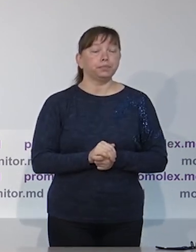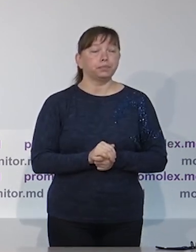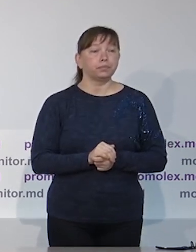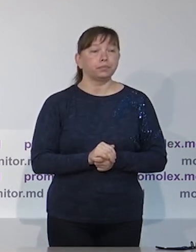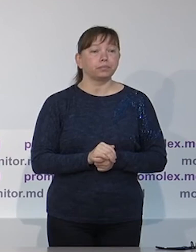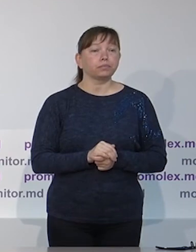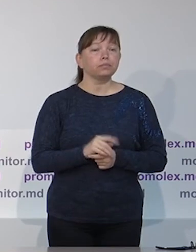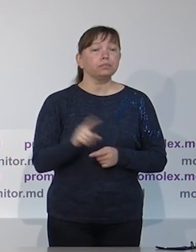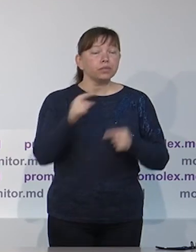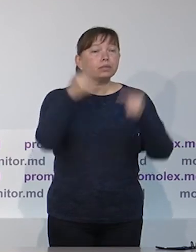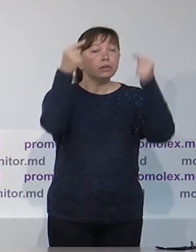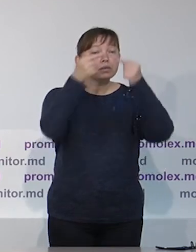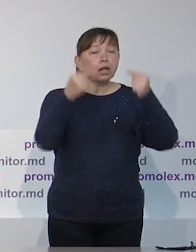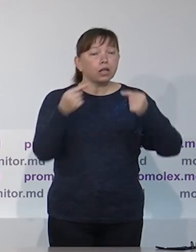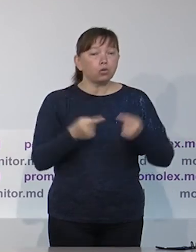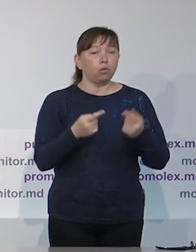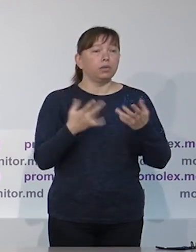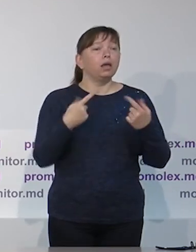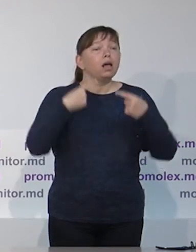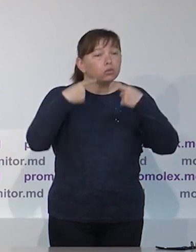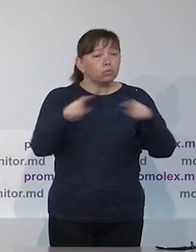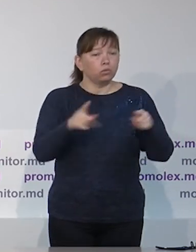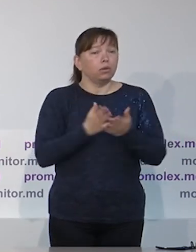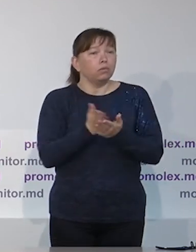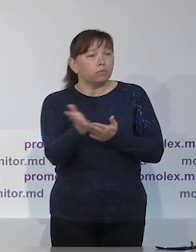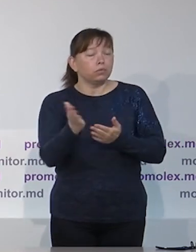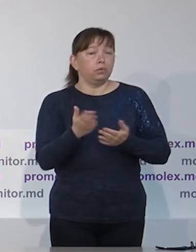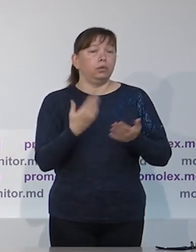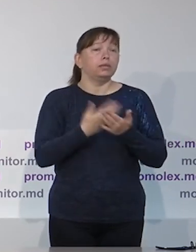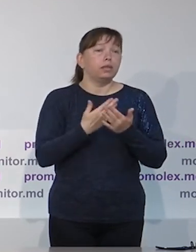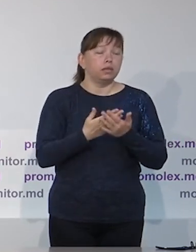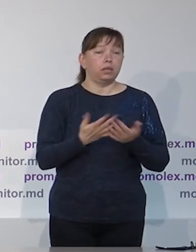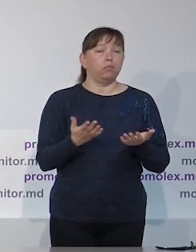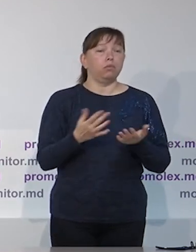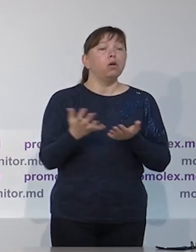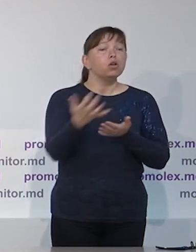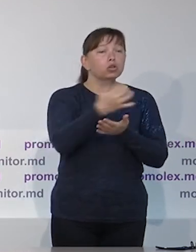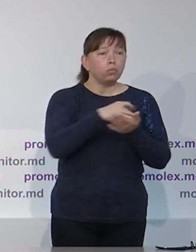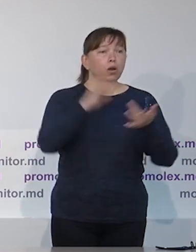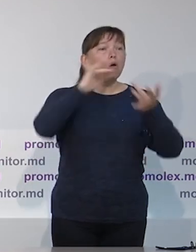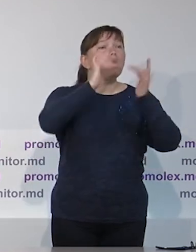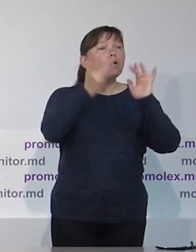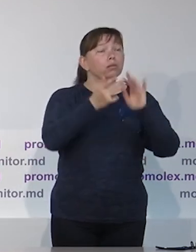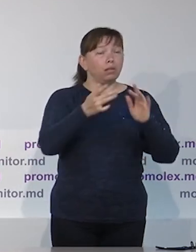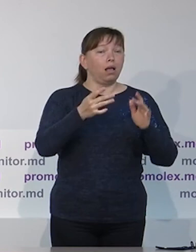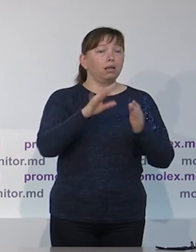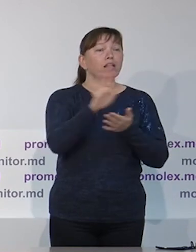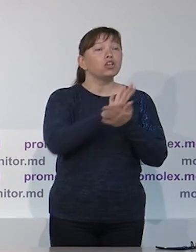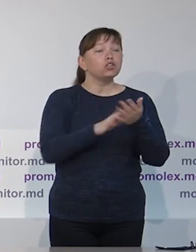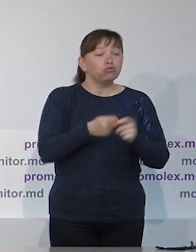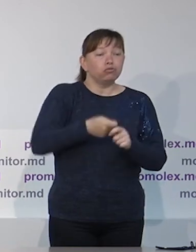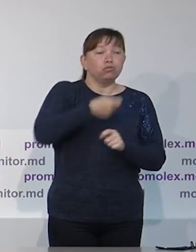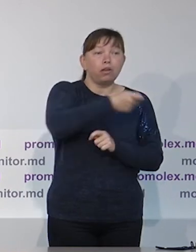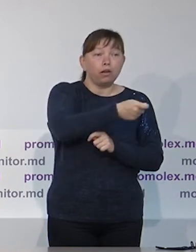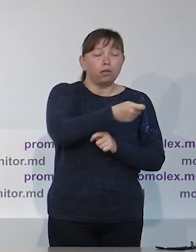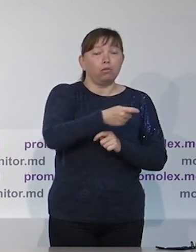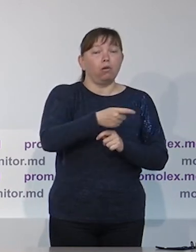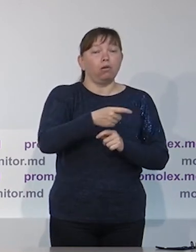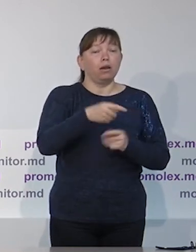подписей. В марте Промолекс представил анализ с